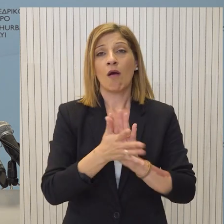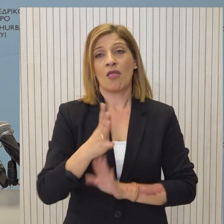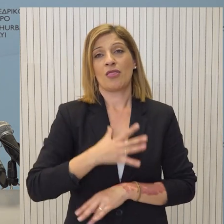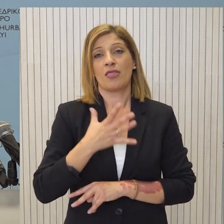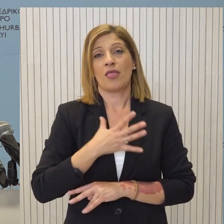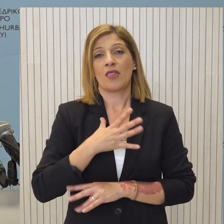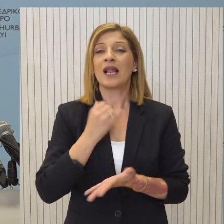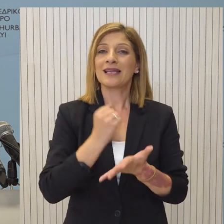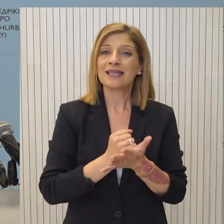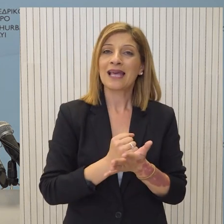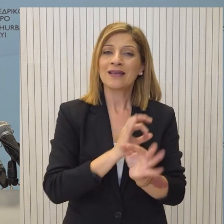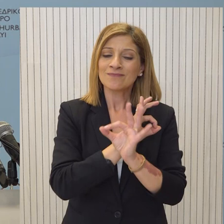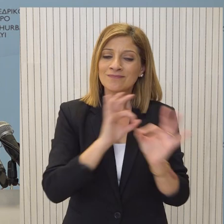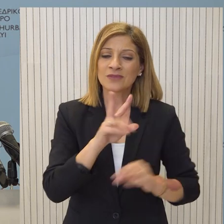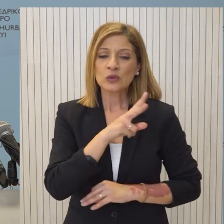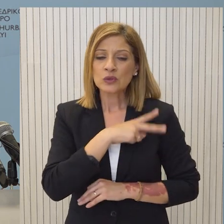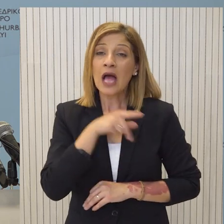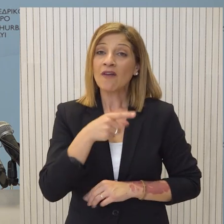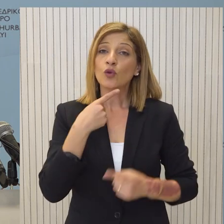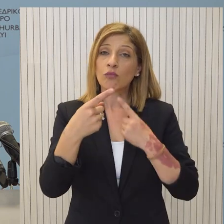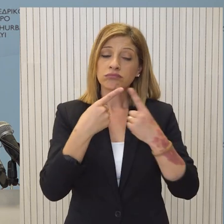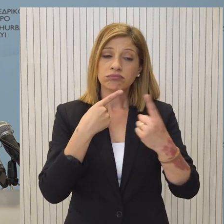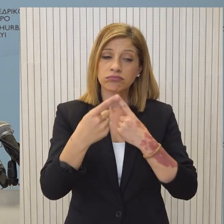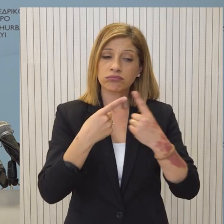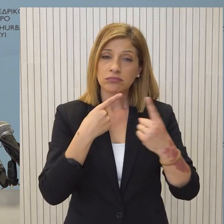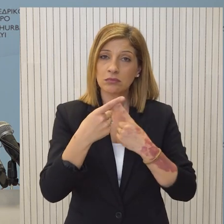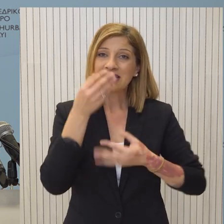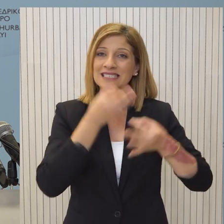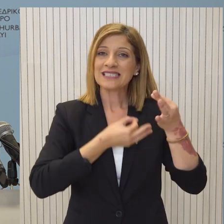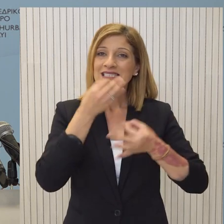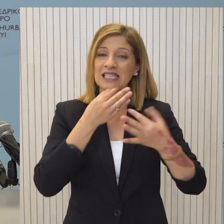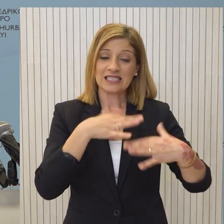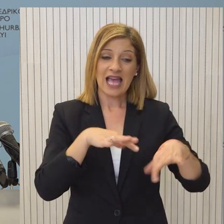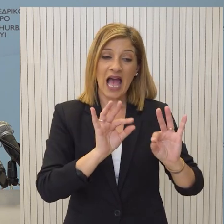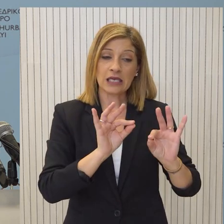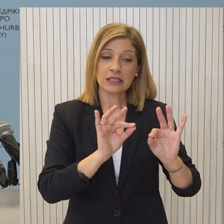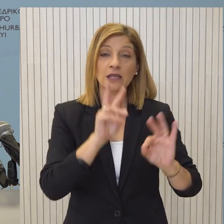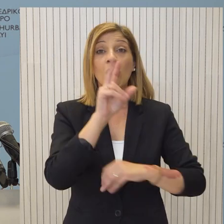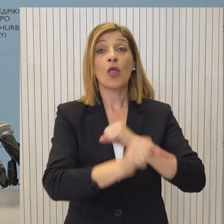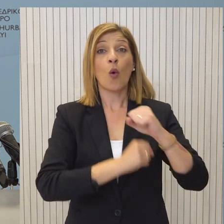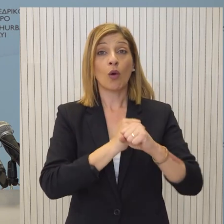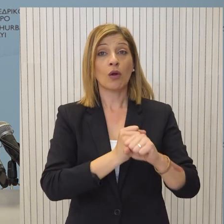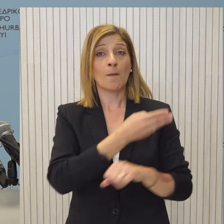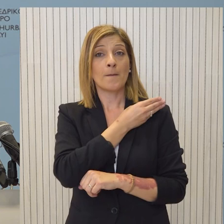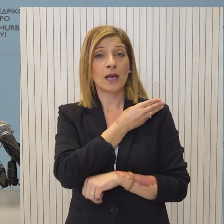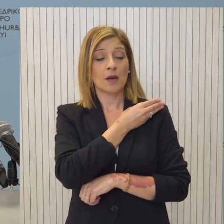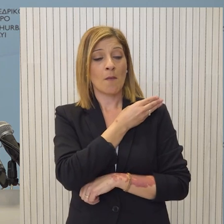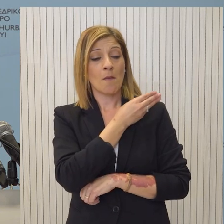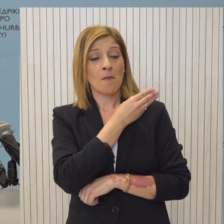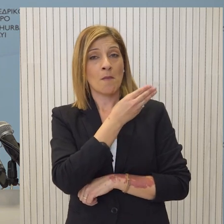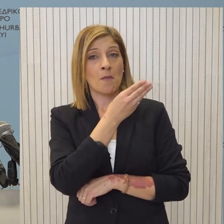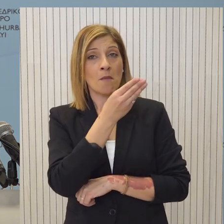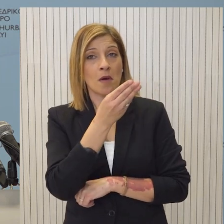κατανομής της κρατικής διαφήμισης. Είναι μια συζήτηση στην οποία η συζήτηση έχει ξεκινήσει εδώ και δύο χρόνια, δεν με απαντάει η μνήμη μου.